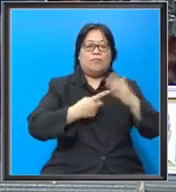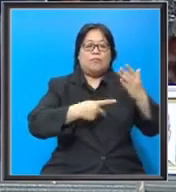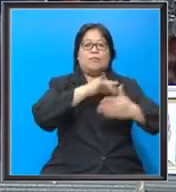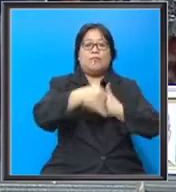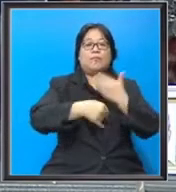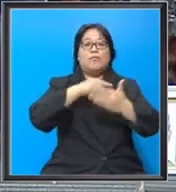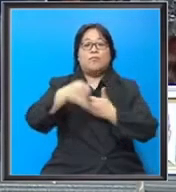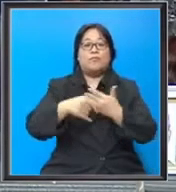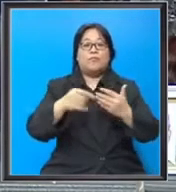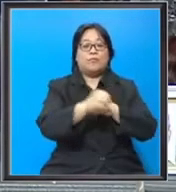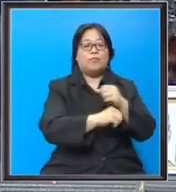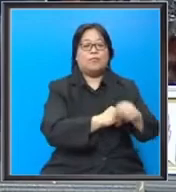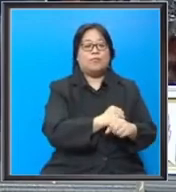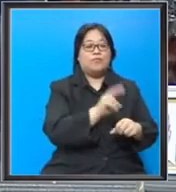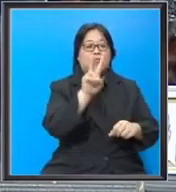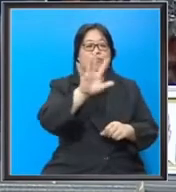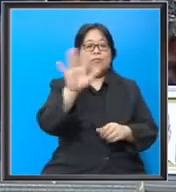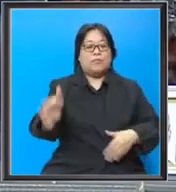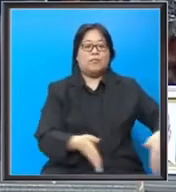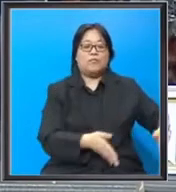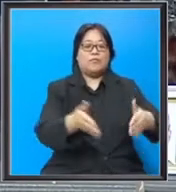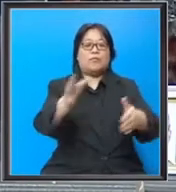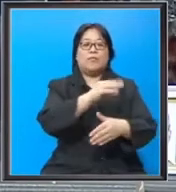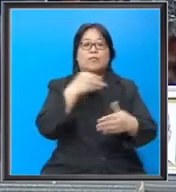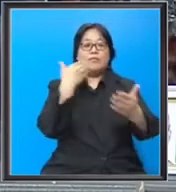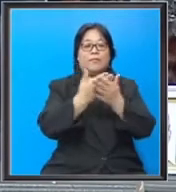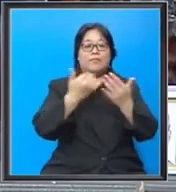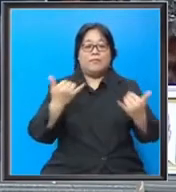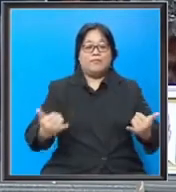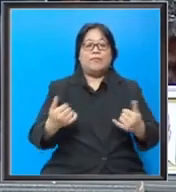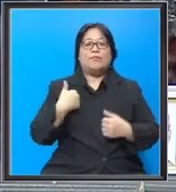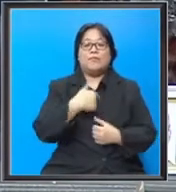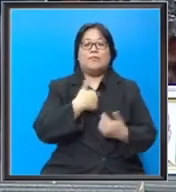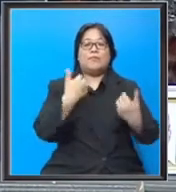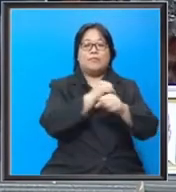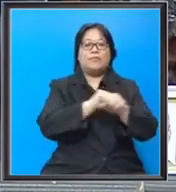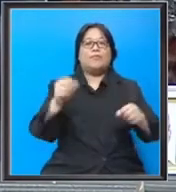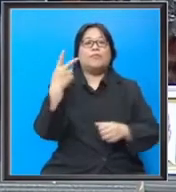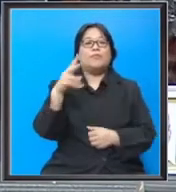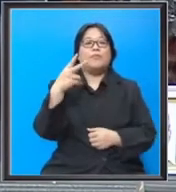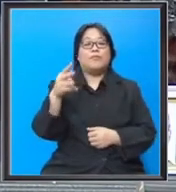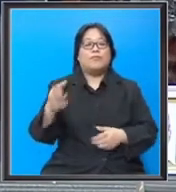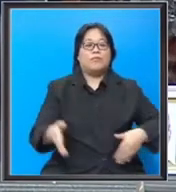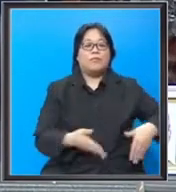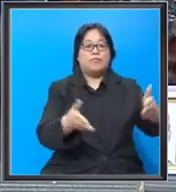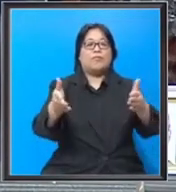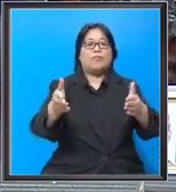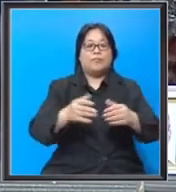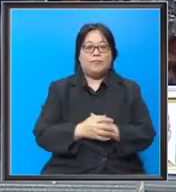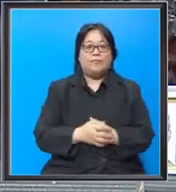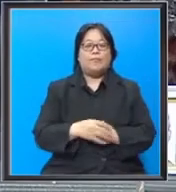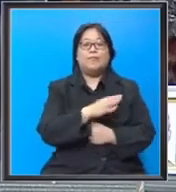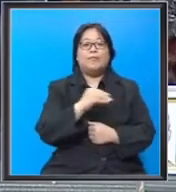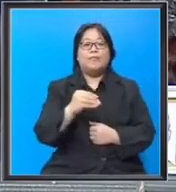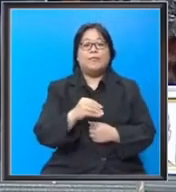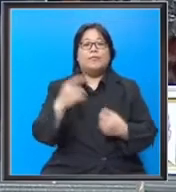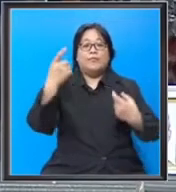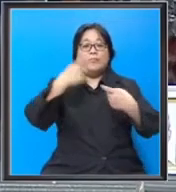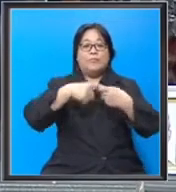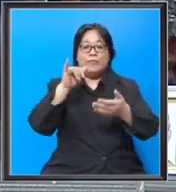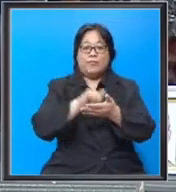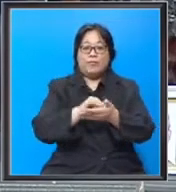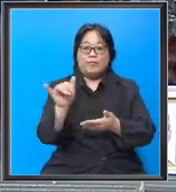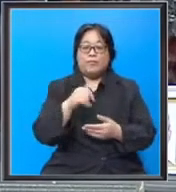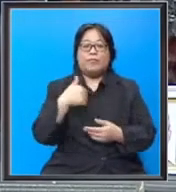projek kajian ini pada 25 lembangan sungai dan hingga setakat ini kita telah pun menyiapkan 12 lembangan sungai. dan sehubungan dengan